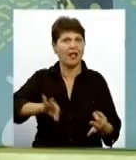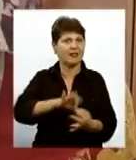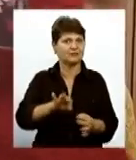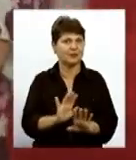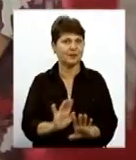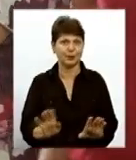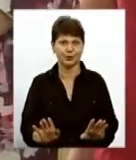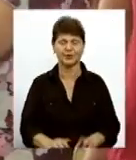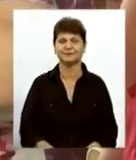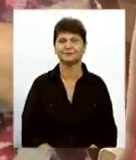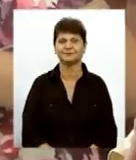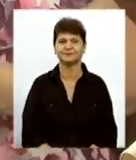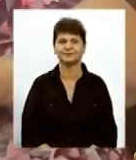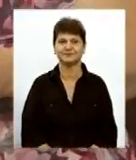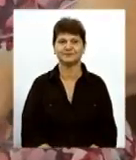буде